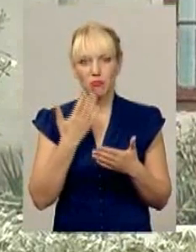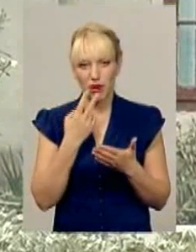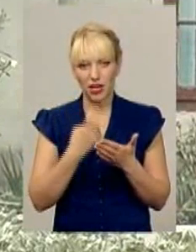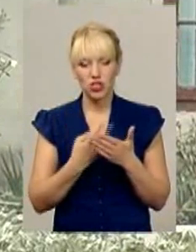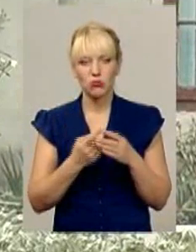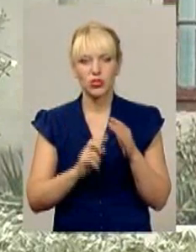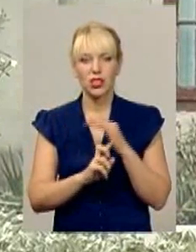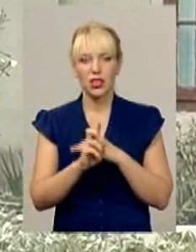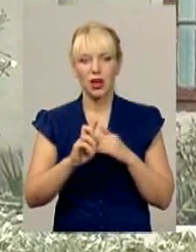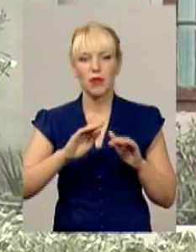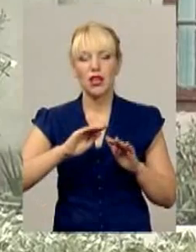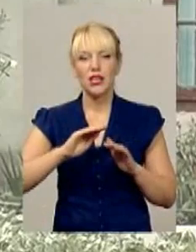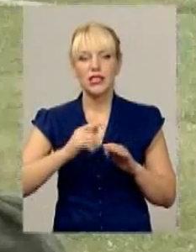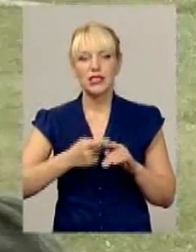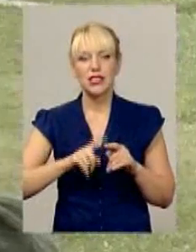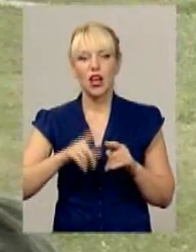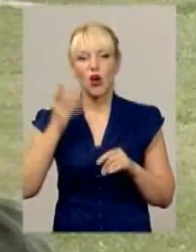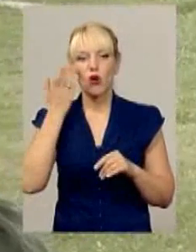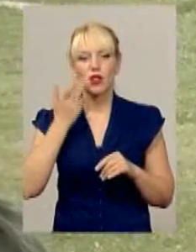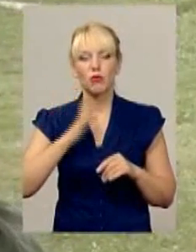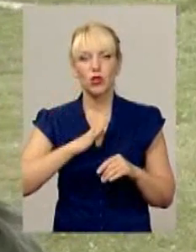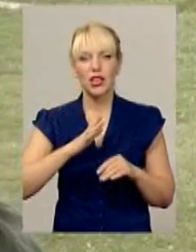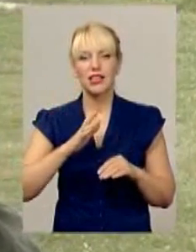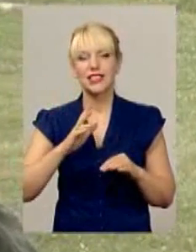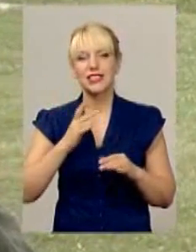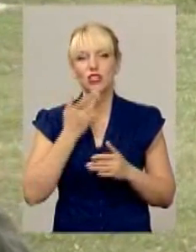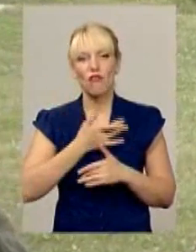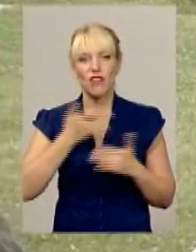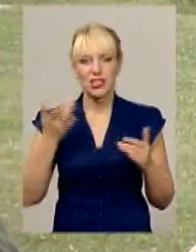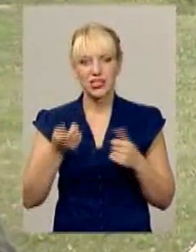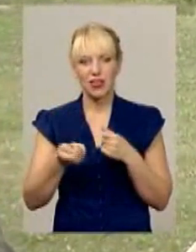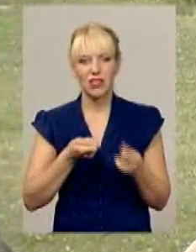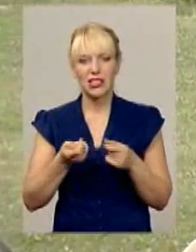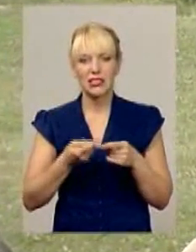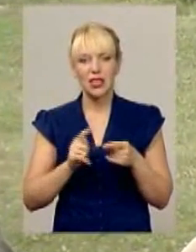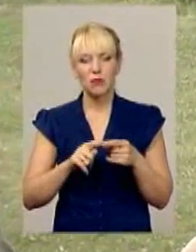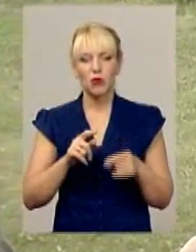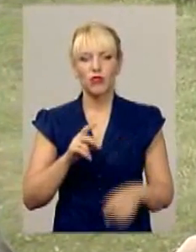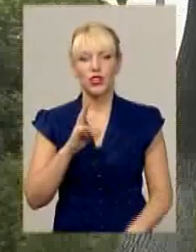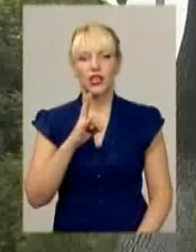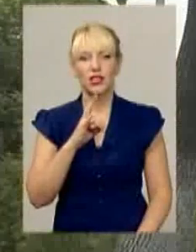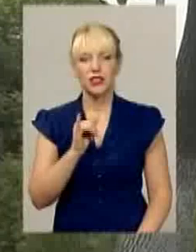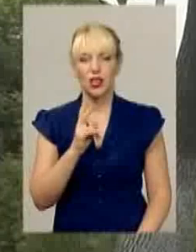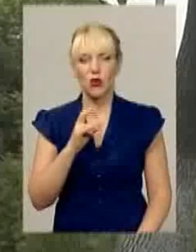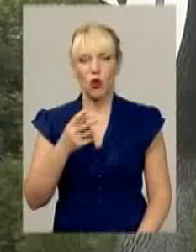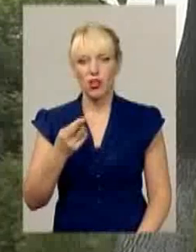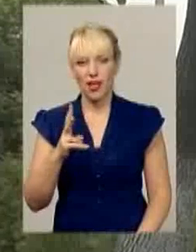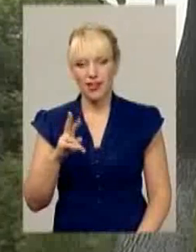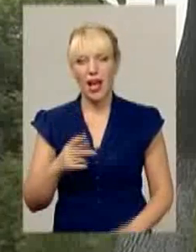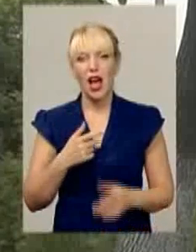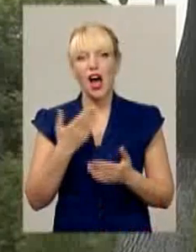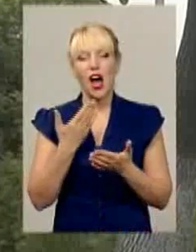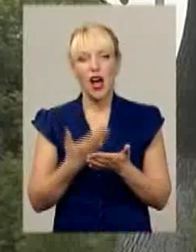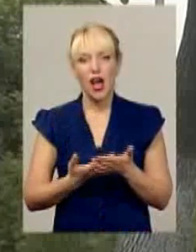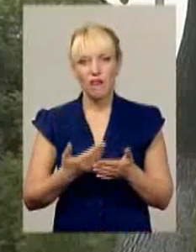після того, як при совєтській владі розрушений був, це був теплий храм Николая Святителя. А от ікону